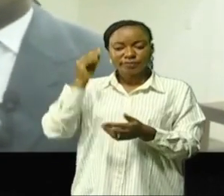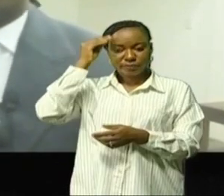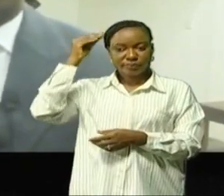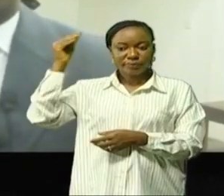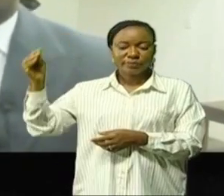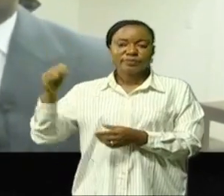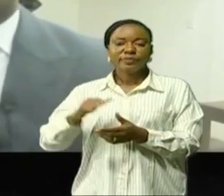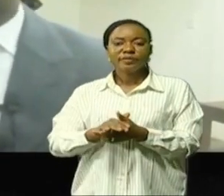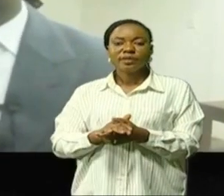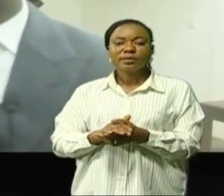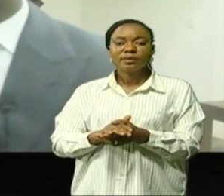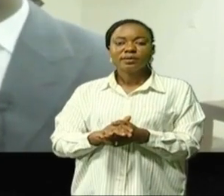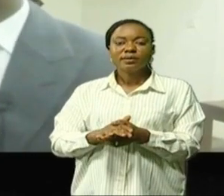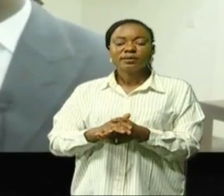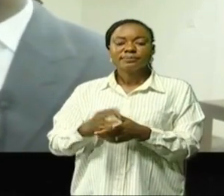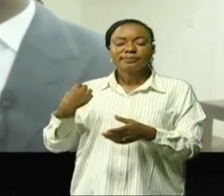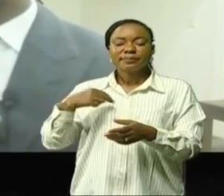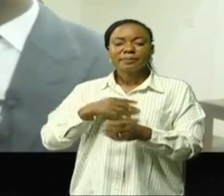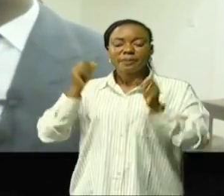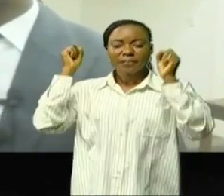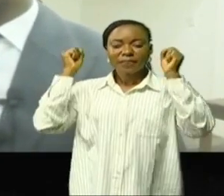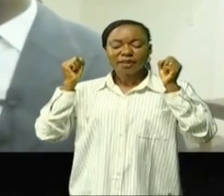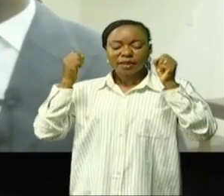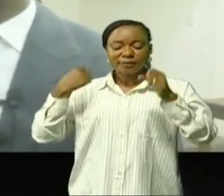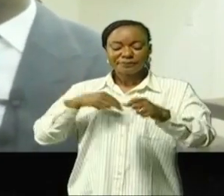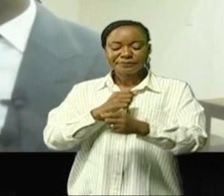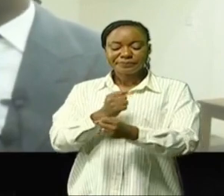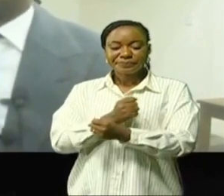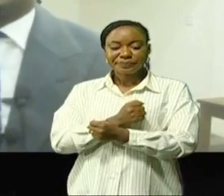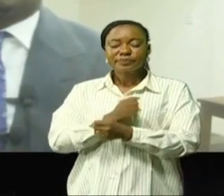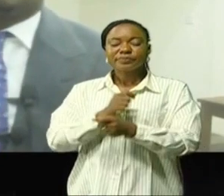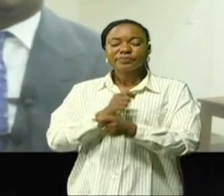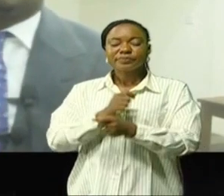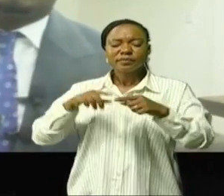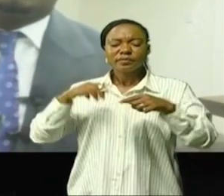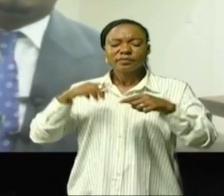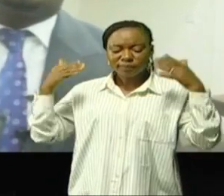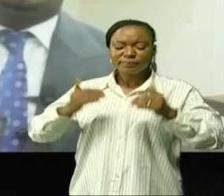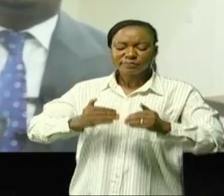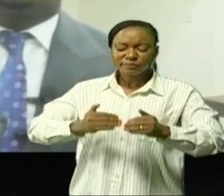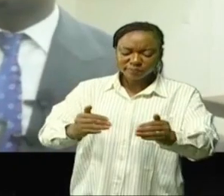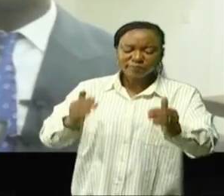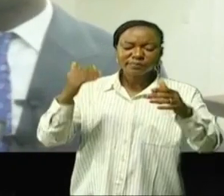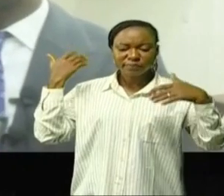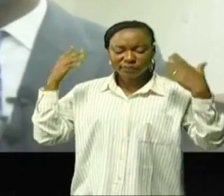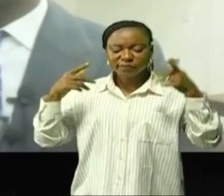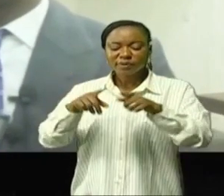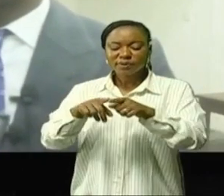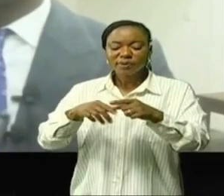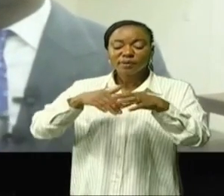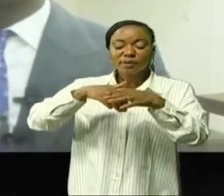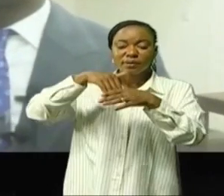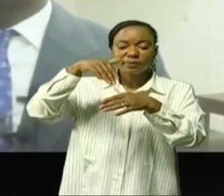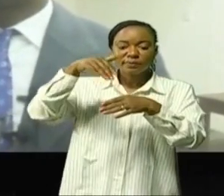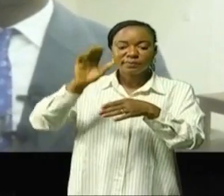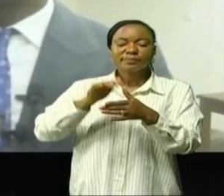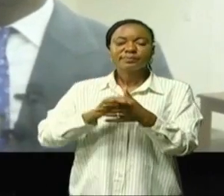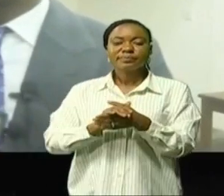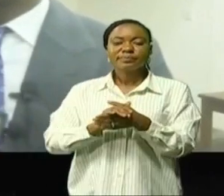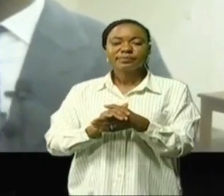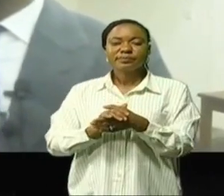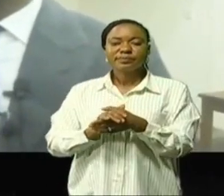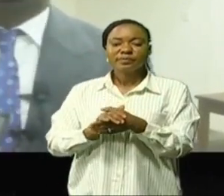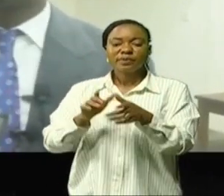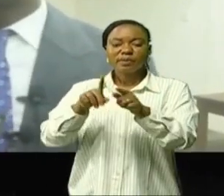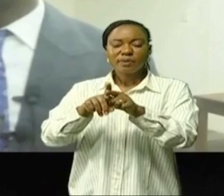de l'espoir que notre sport que nous aimons que nous avons pratiqué que nous pratiquons va enfin sortir son